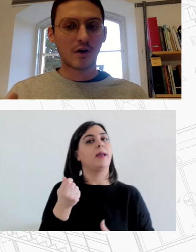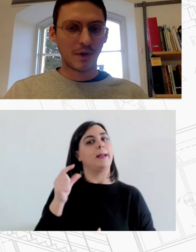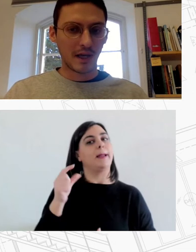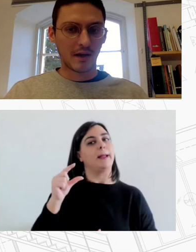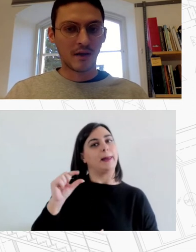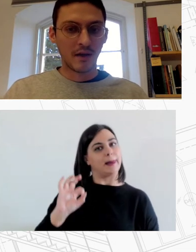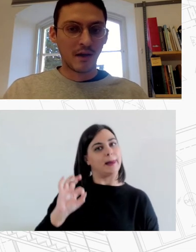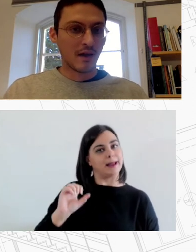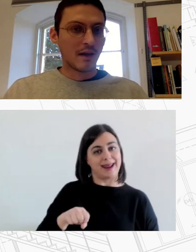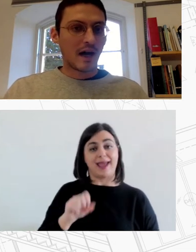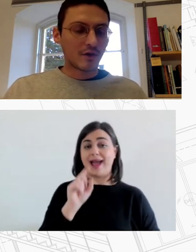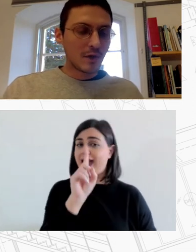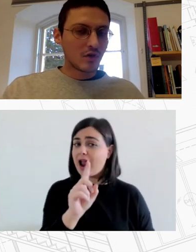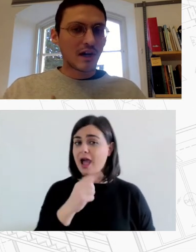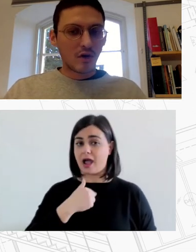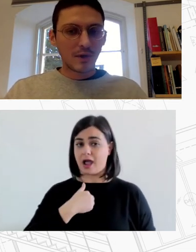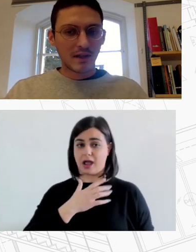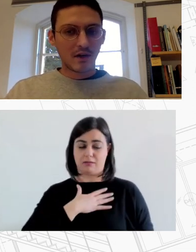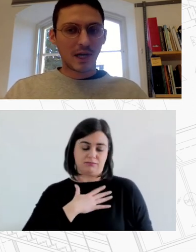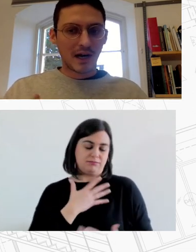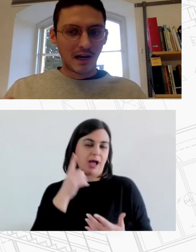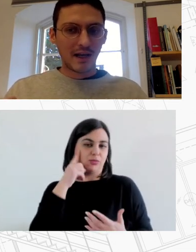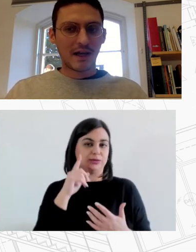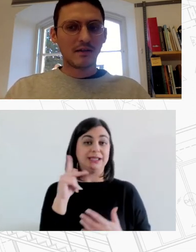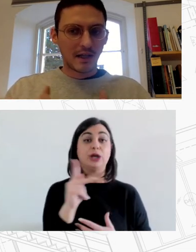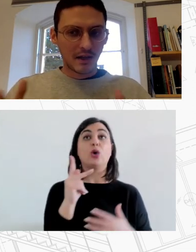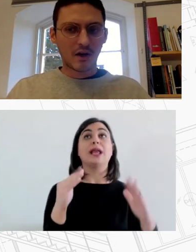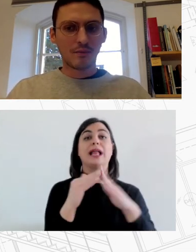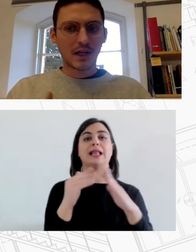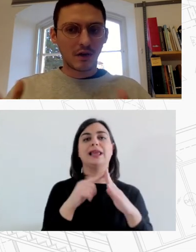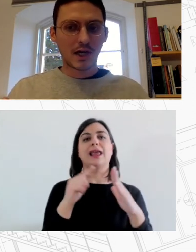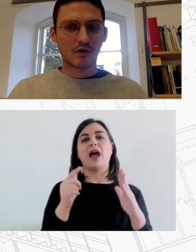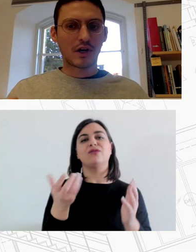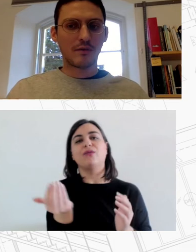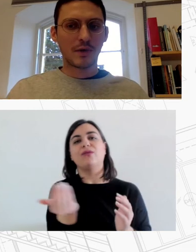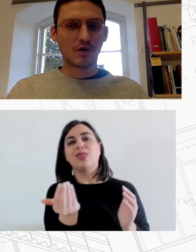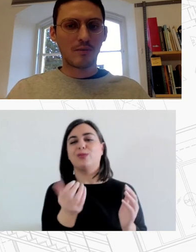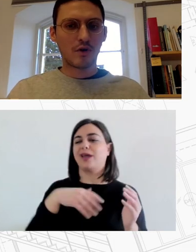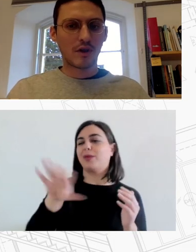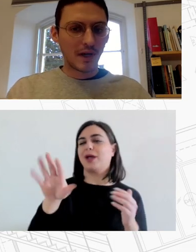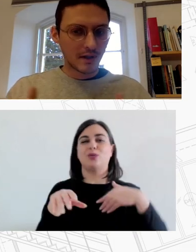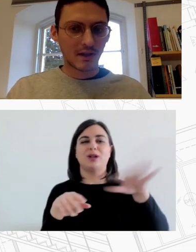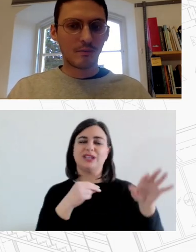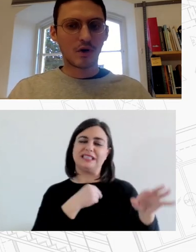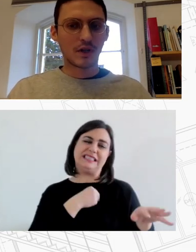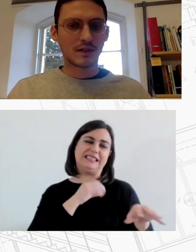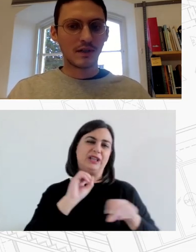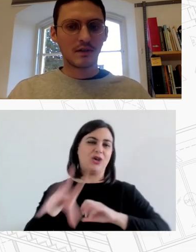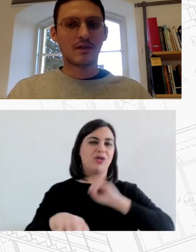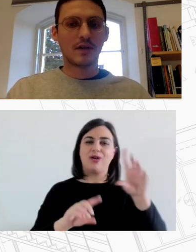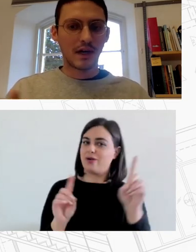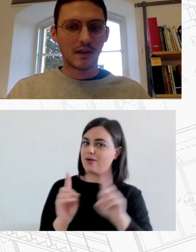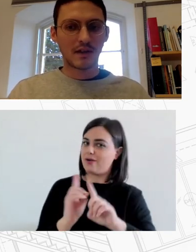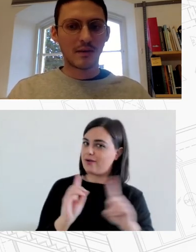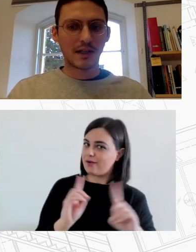φιλανθρωπία Αυτό σημαίνει ότι ακόμη και αν έχουμε εργαλεία ακόμη και αν έχουμε χαρτογραφημένο το απόθεμα και την πρόταση